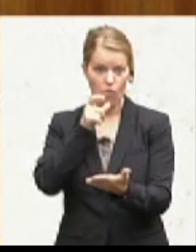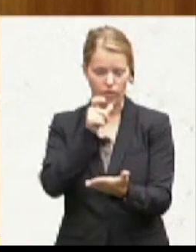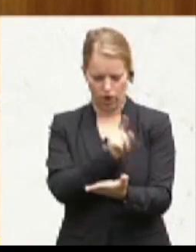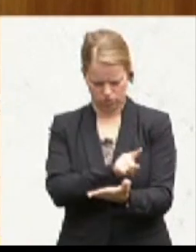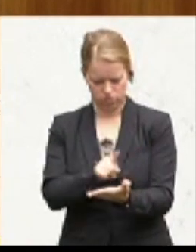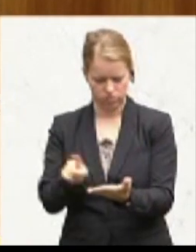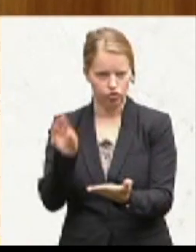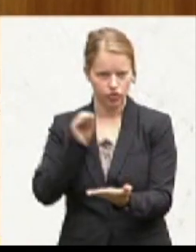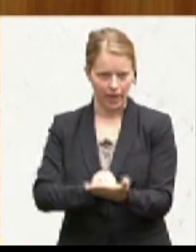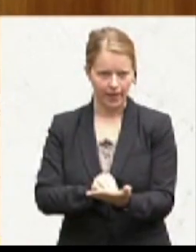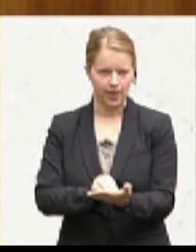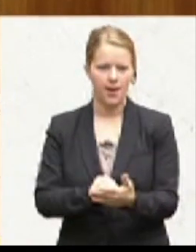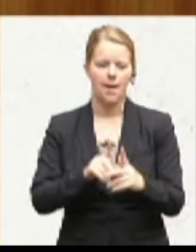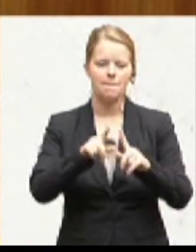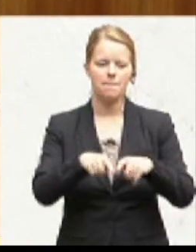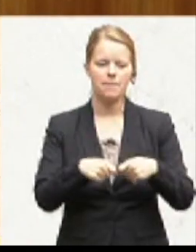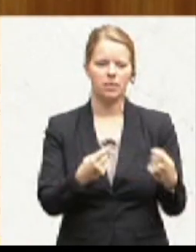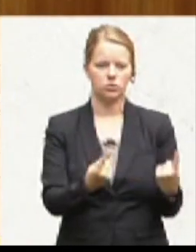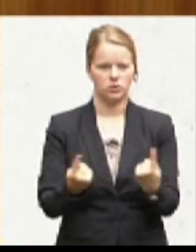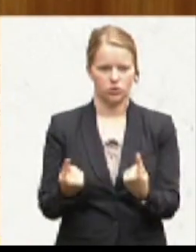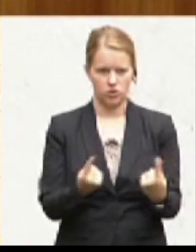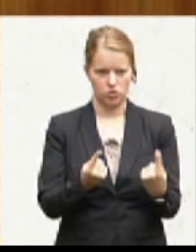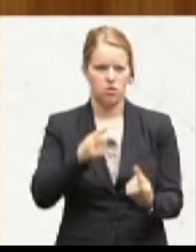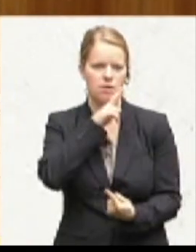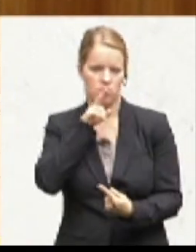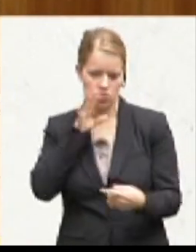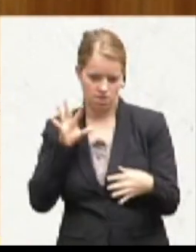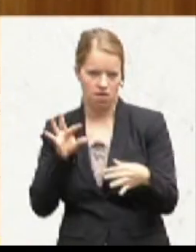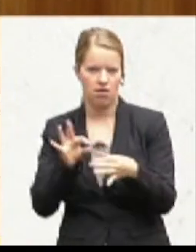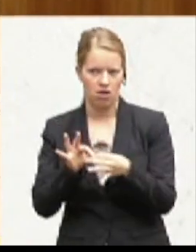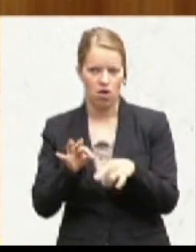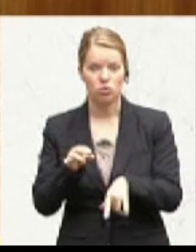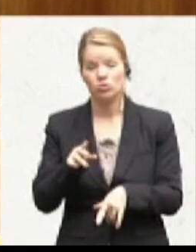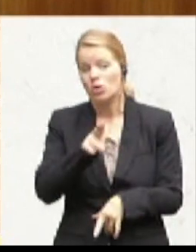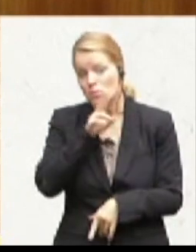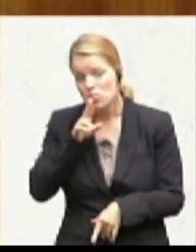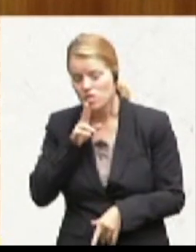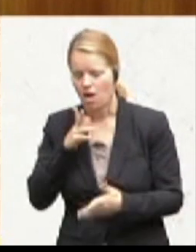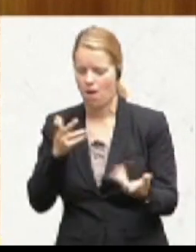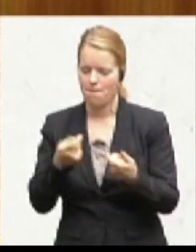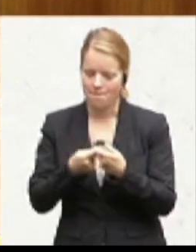Bindungssituation der Mutter an die Kinder durch die Mutter und die Maßnahmen, sozusagen durch